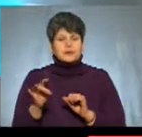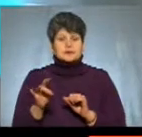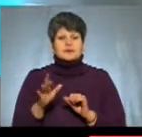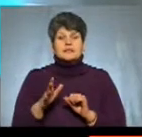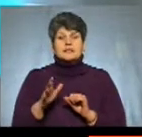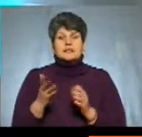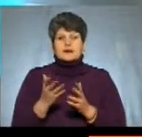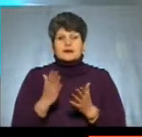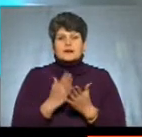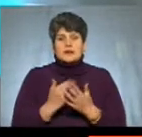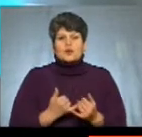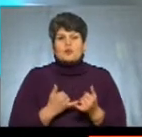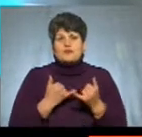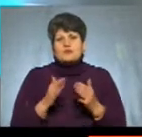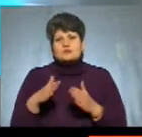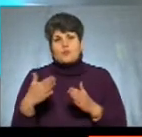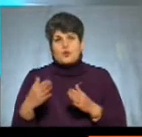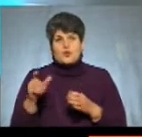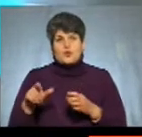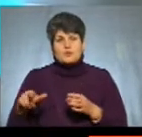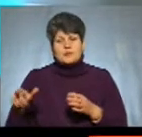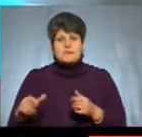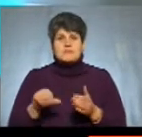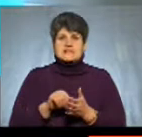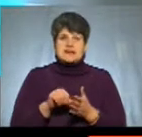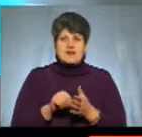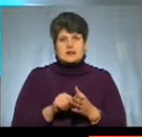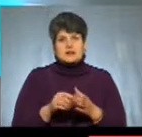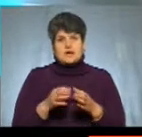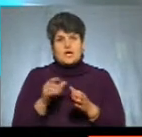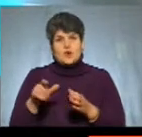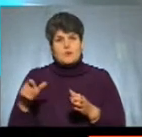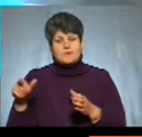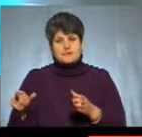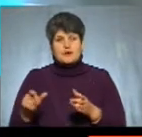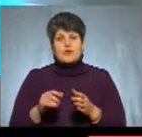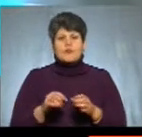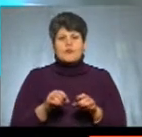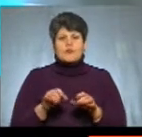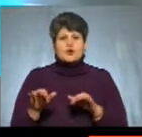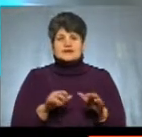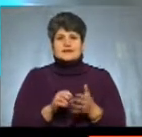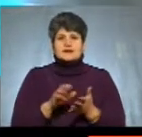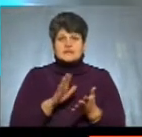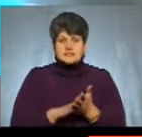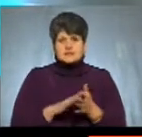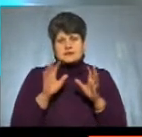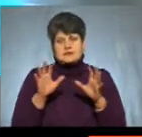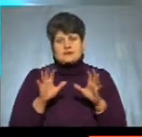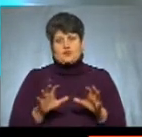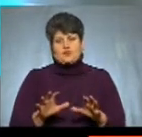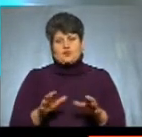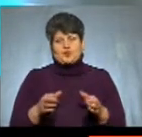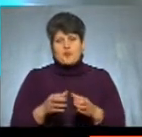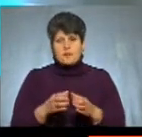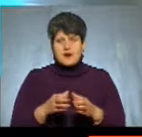уповноважені з боку громади представляти громаду в процесі реєстрації статуту релігійної громади. І відповідно статут,